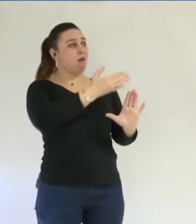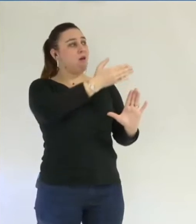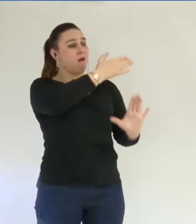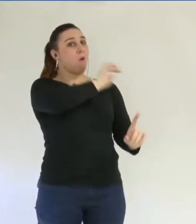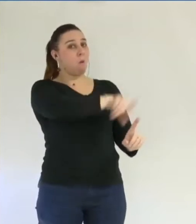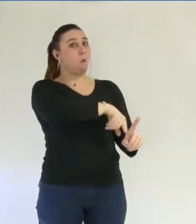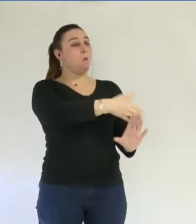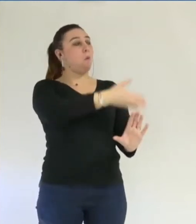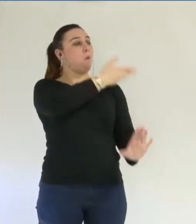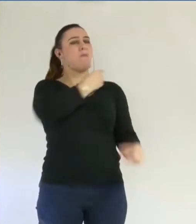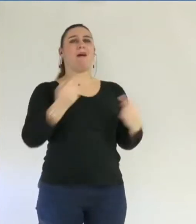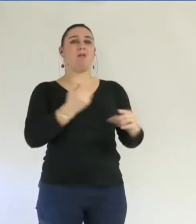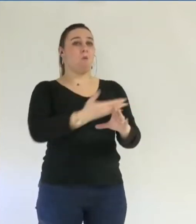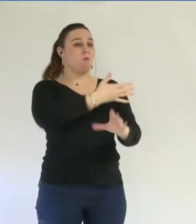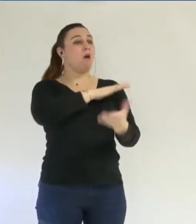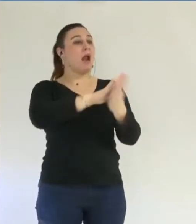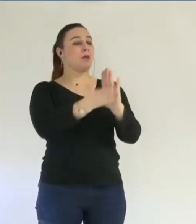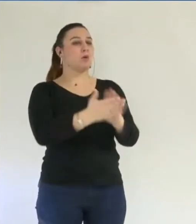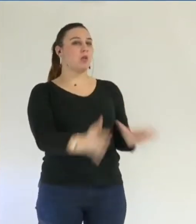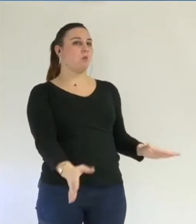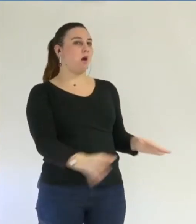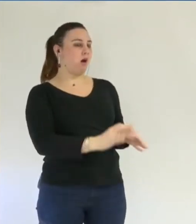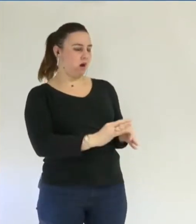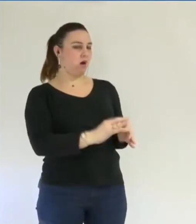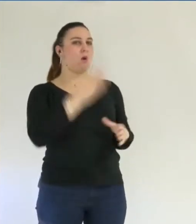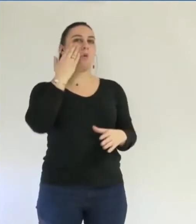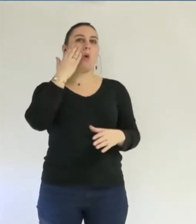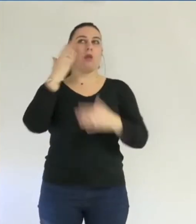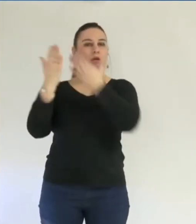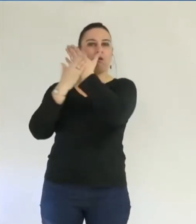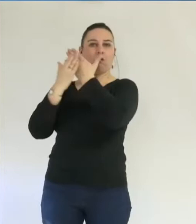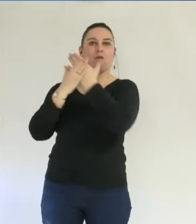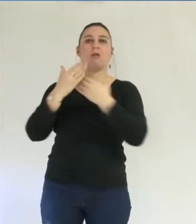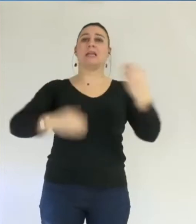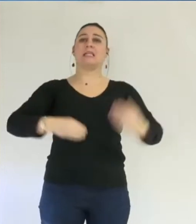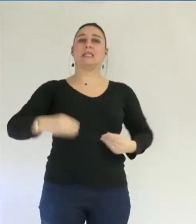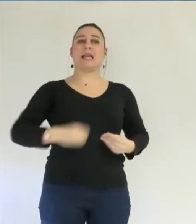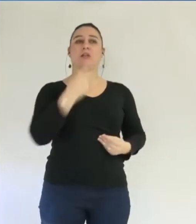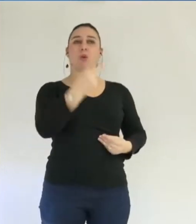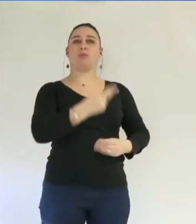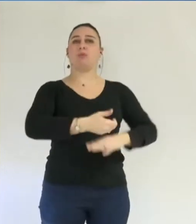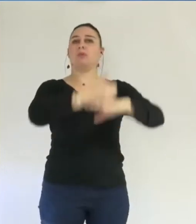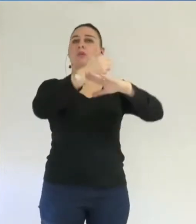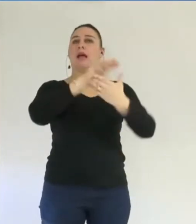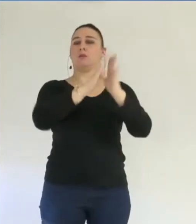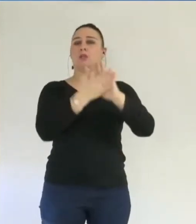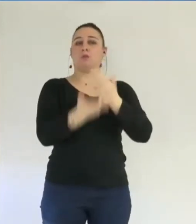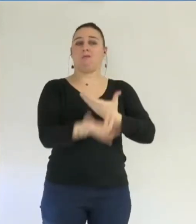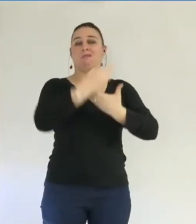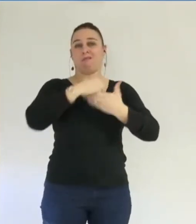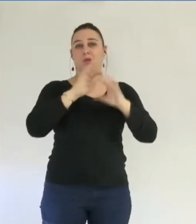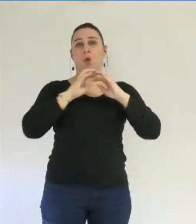l'attribution litigieuse avec l'association. D'abord parce que le directeur de l'association faisait partie de votre comité de soutien.